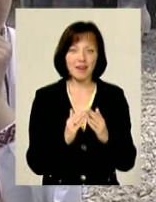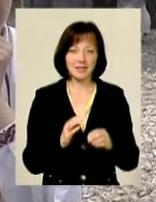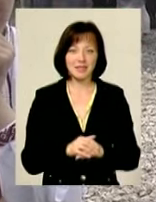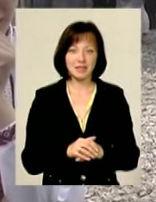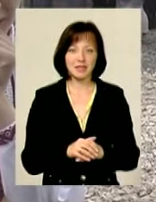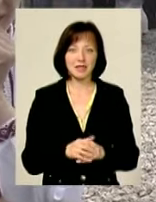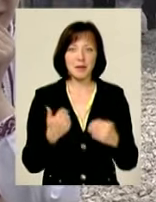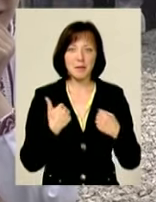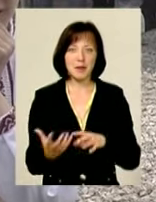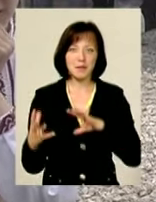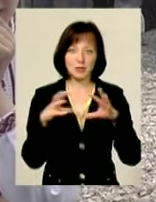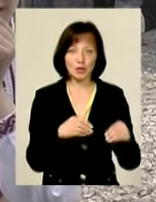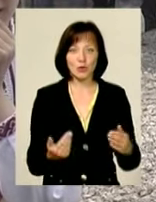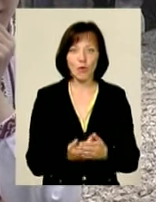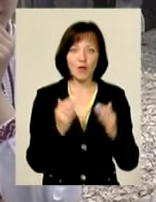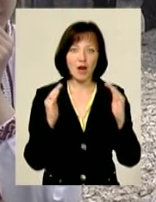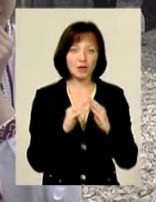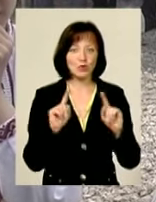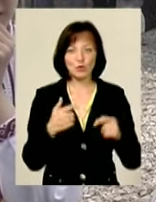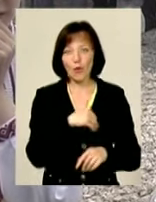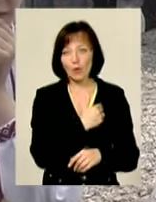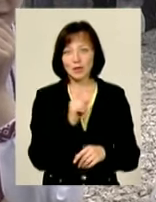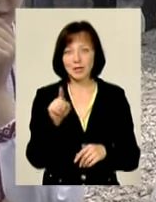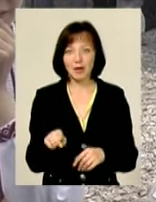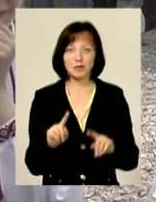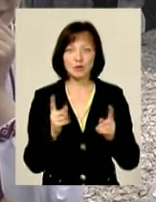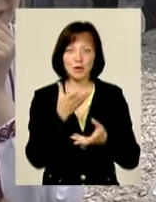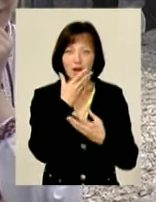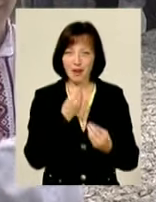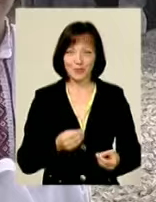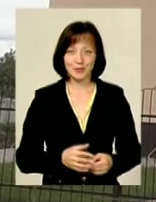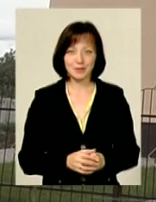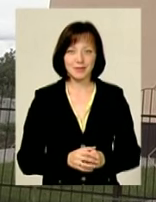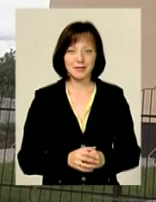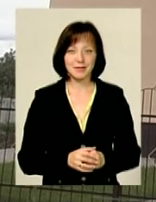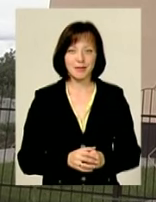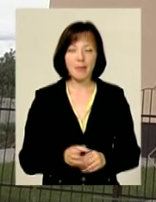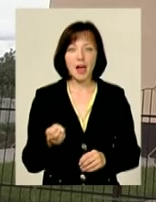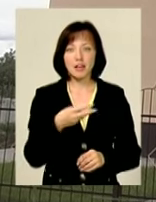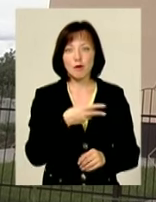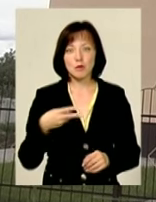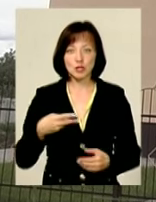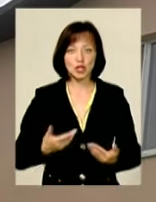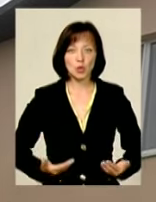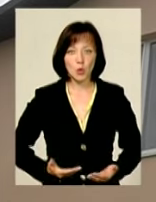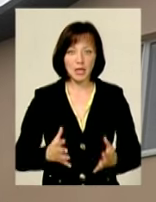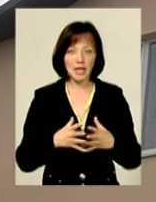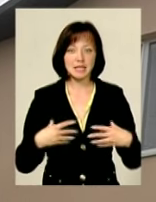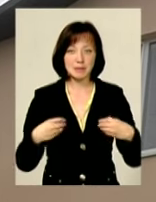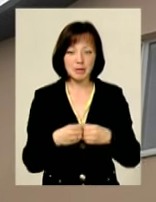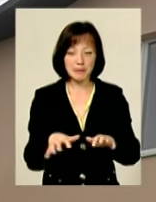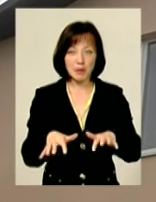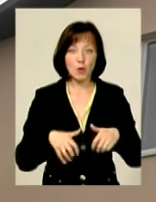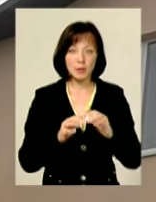приїжджаємо на нову хату, я хочу дуже на нову хату, там дуже гарно. Двоповерхове житло для сім'ї з прийомними